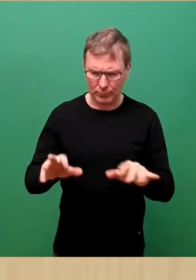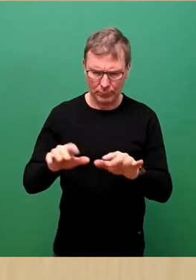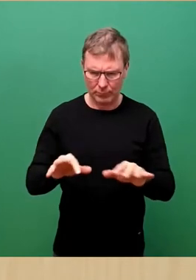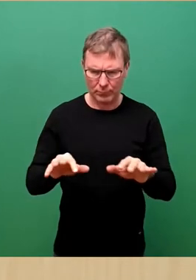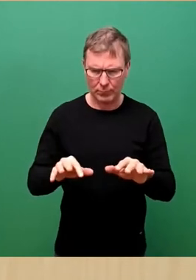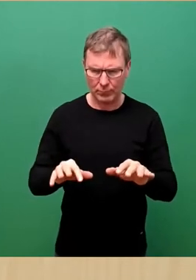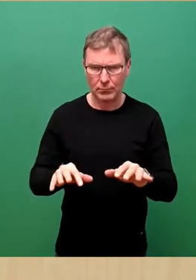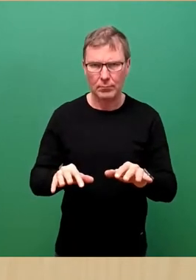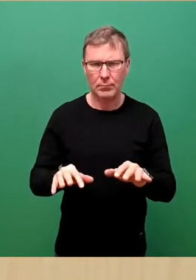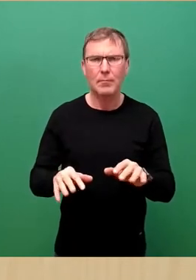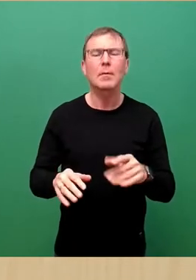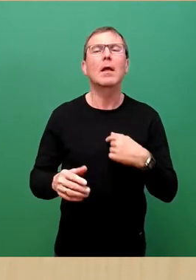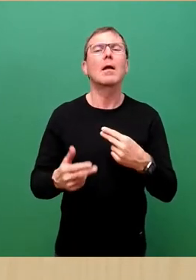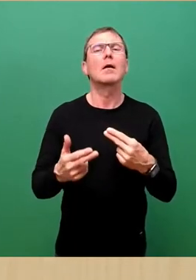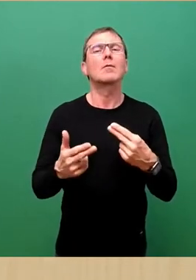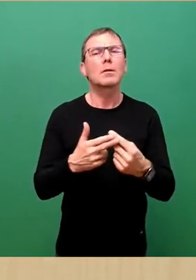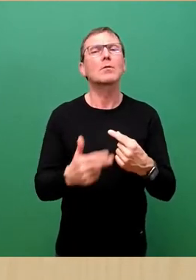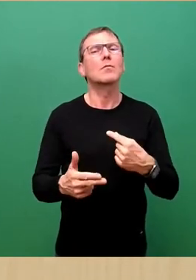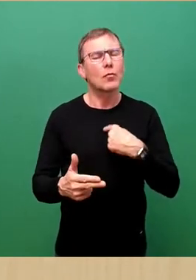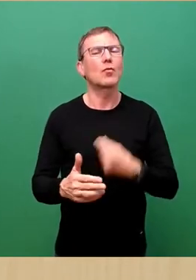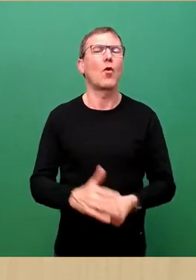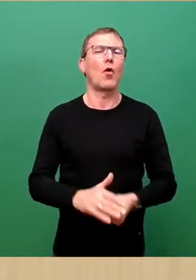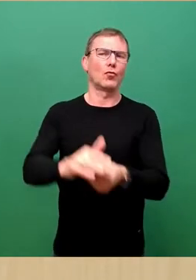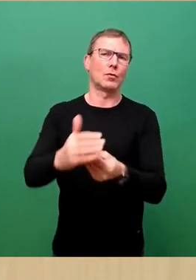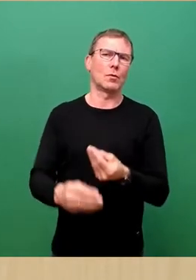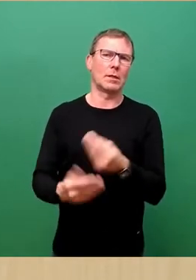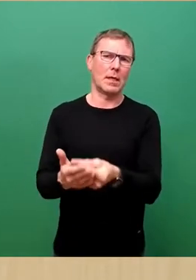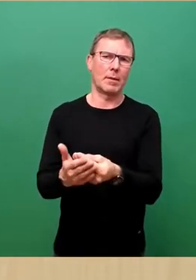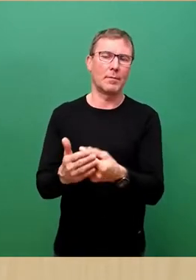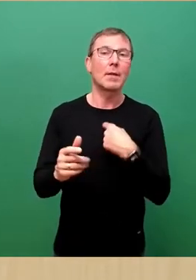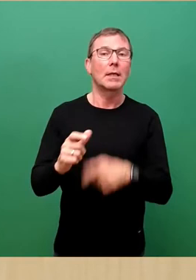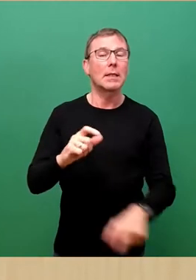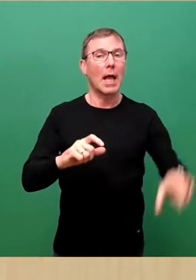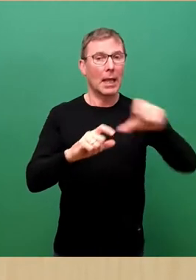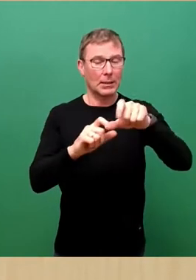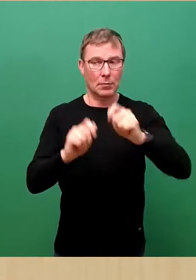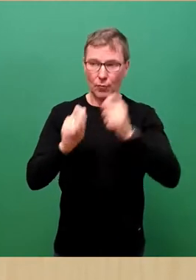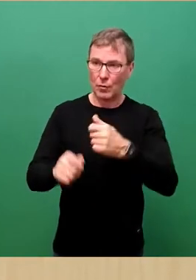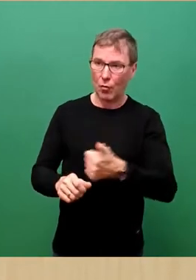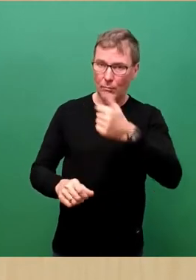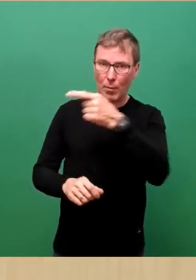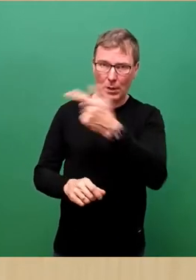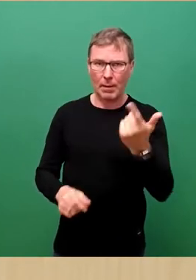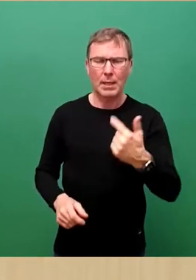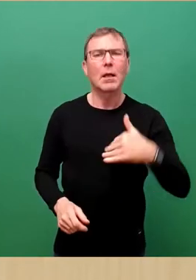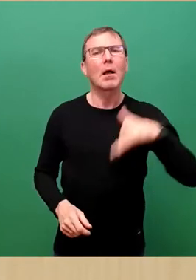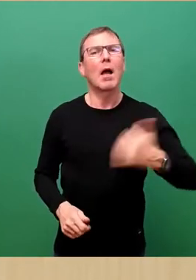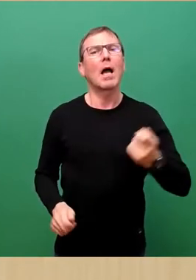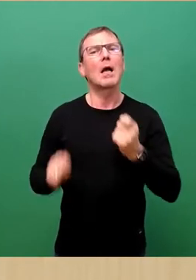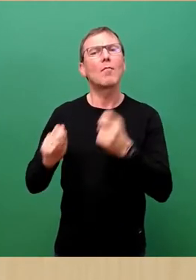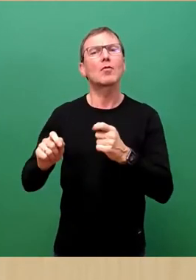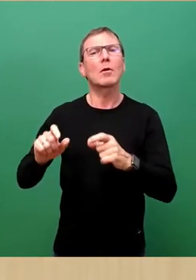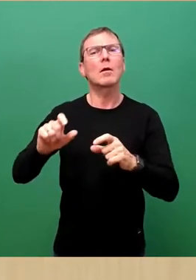Entsprechend dafür unsere volle Unterstützung. Als Ergänzung zum Vorschlag des Oberbürgermeisters haben wir einen Vorschlag zur Erweiterung und Punkt 6